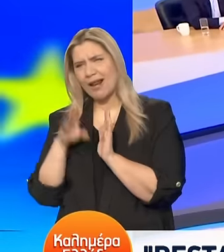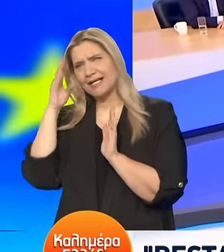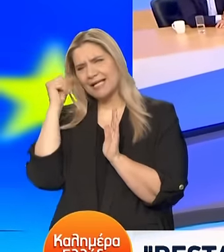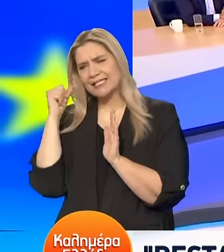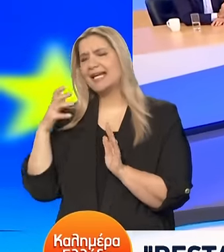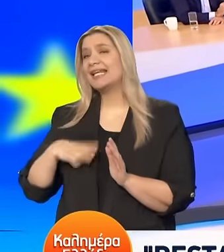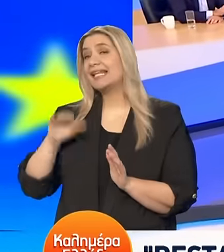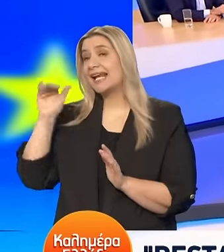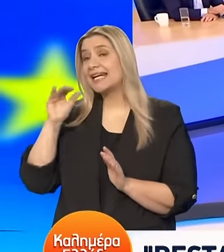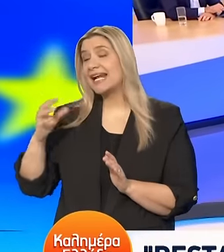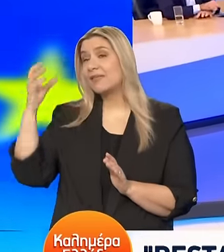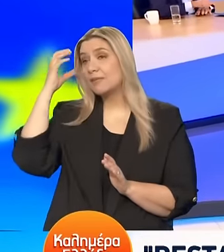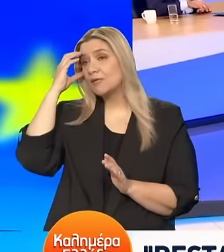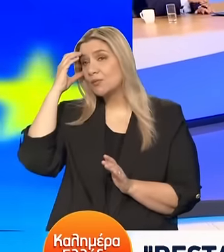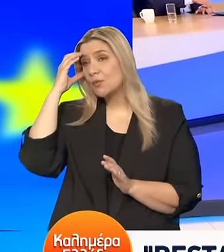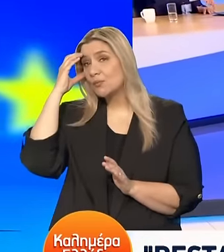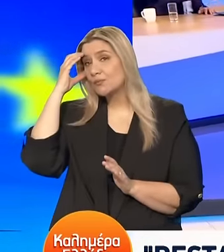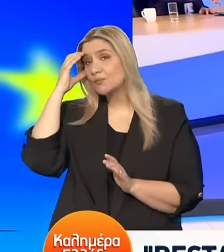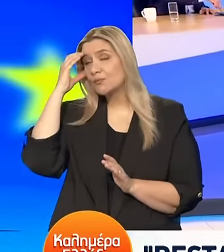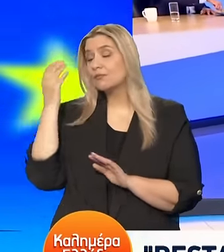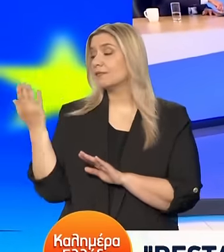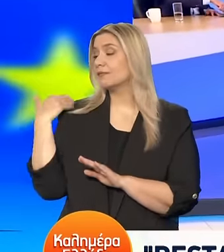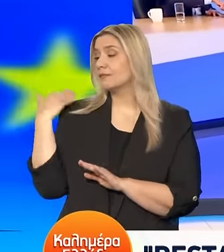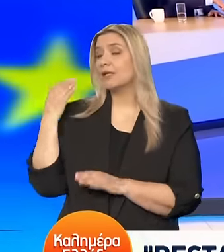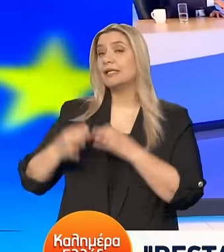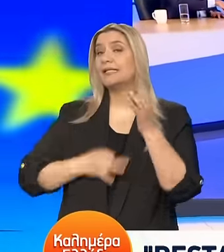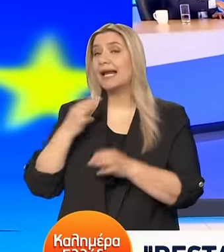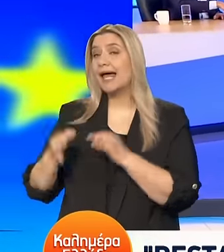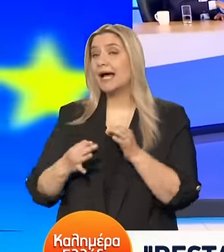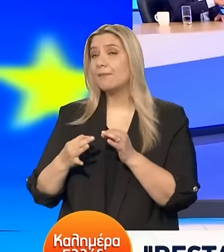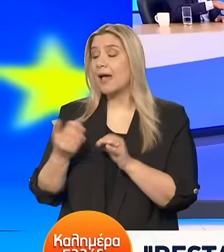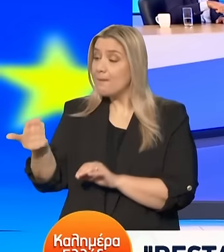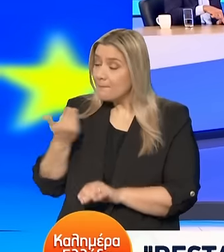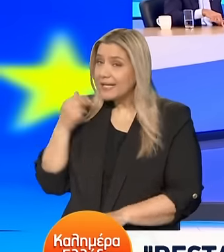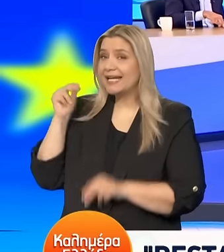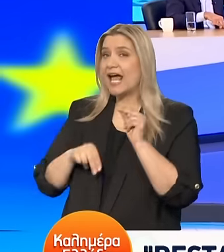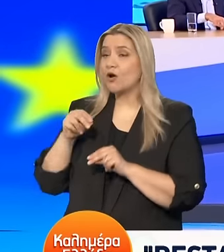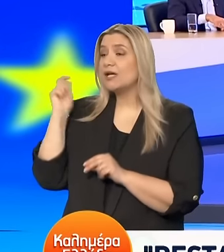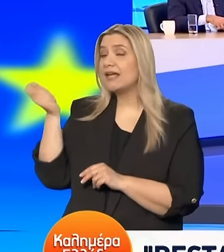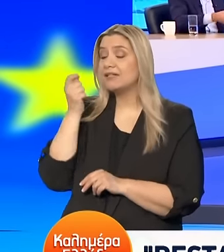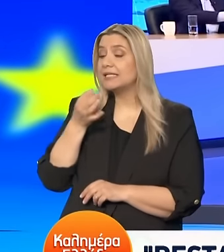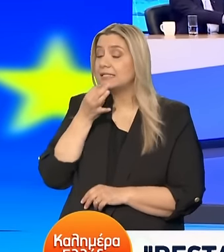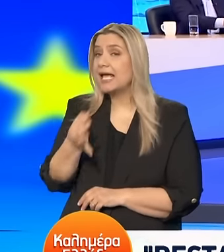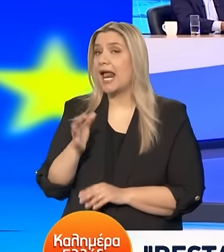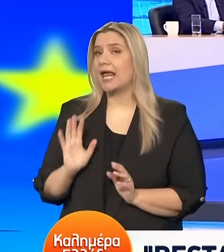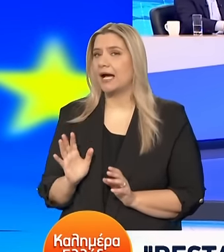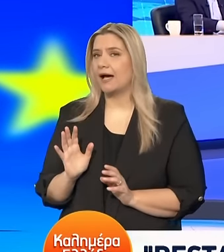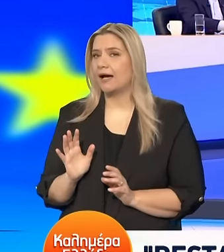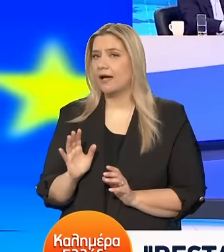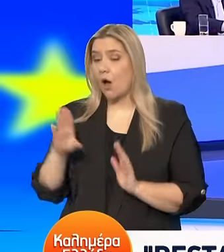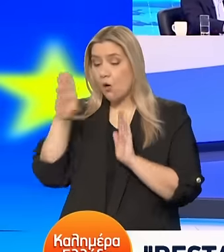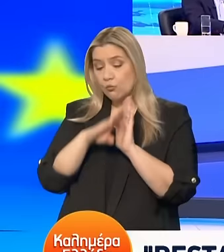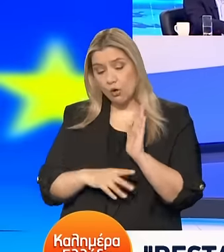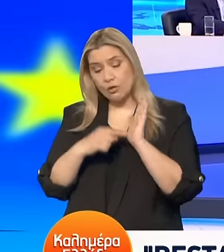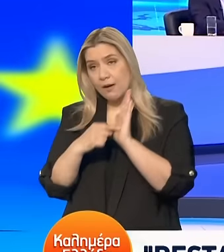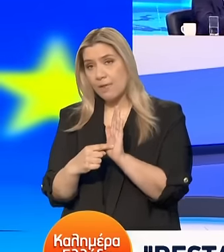θυμίσω Τι λέγαμε Όταν ξαναβρέθηκα ακριβώς σε αυτό το στούντιο Πριν από τις εκλογές Και θα δεχθώ κριτική Αν πάρτε το πρόγραμμα Και πείτε